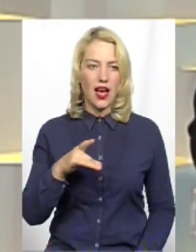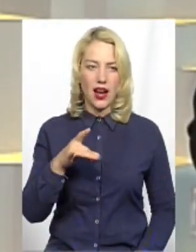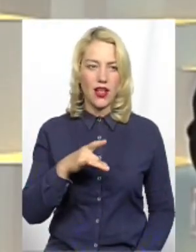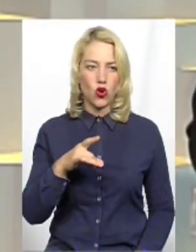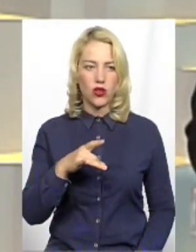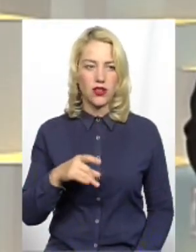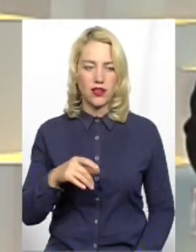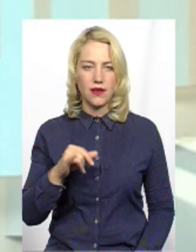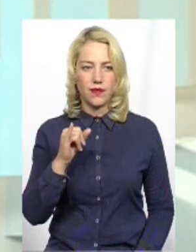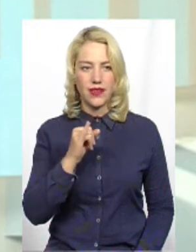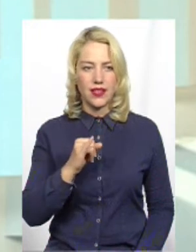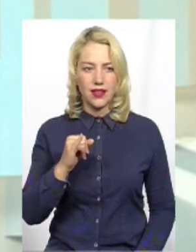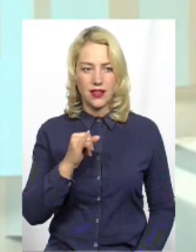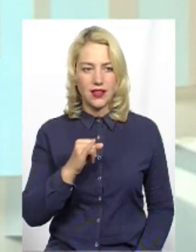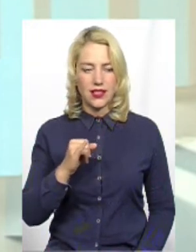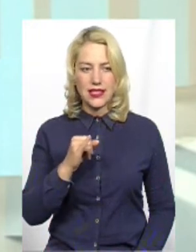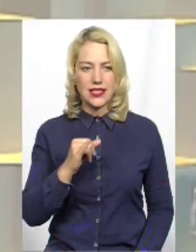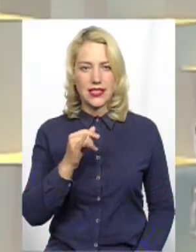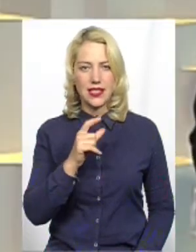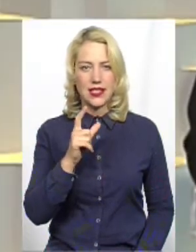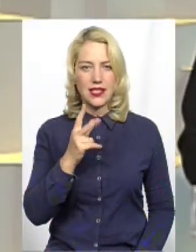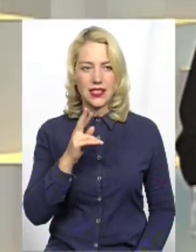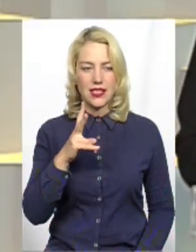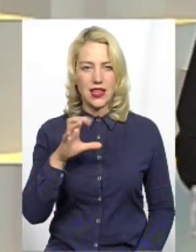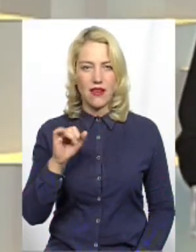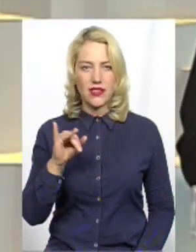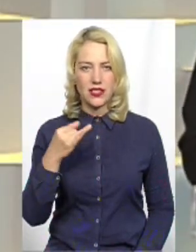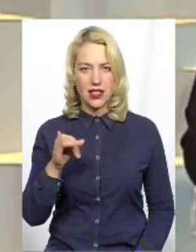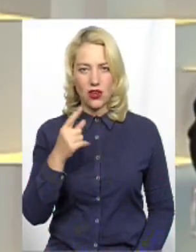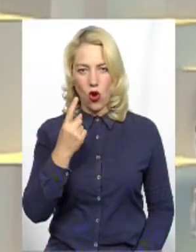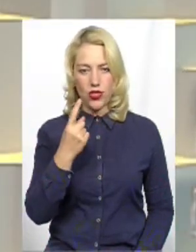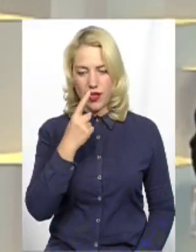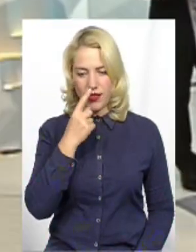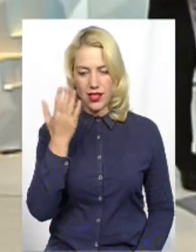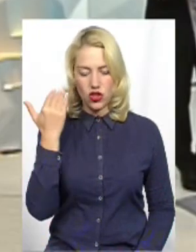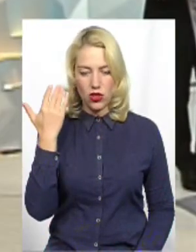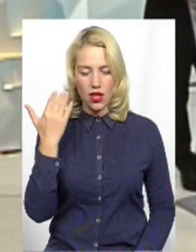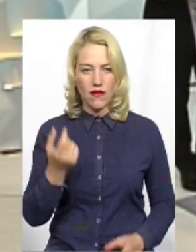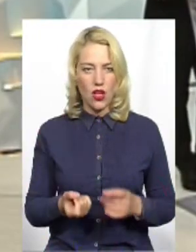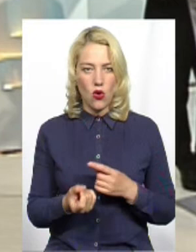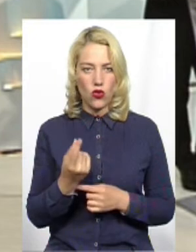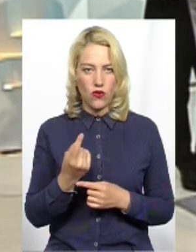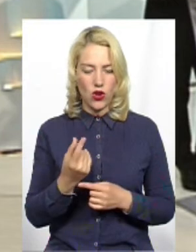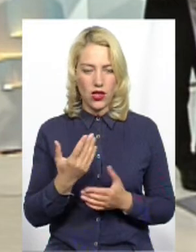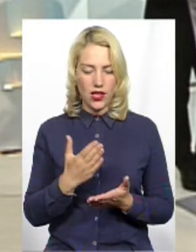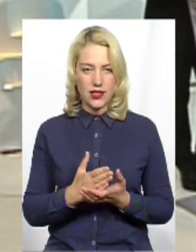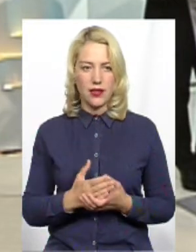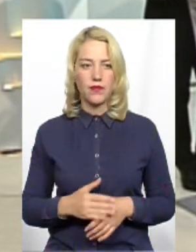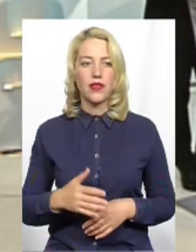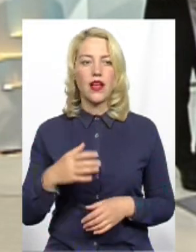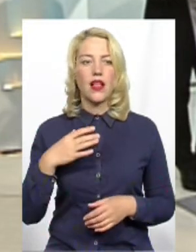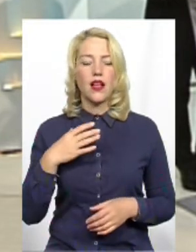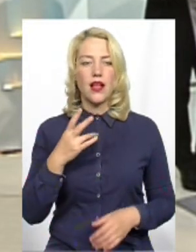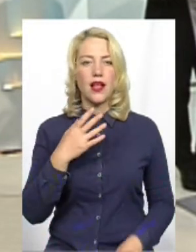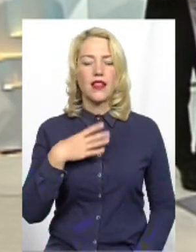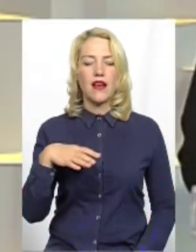В Ізяславському? Дві тергромади. Одна. І нещодавно утворилася, так. Навіщо не